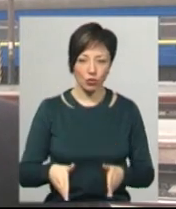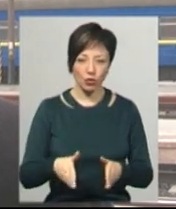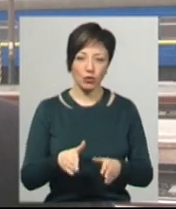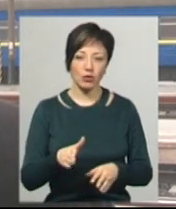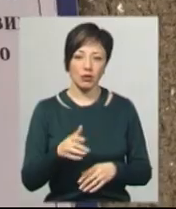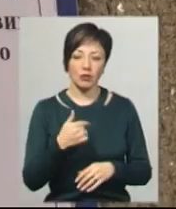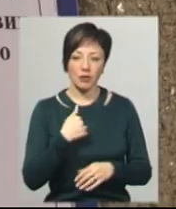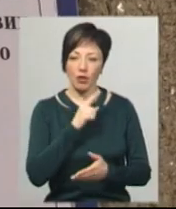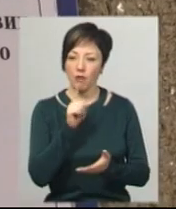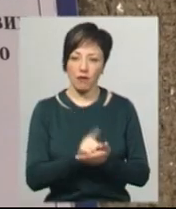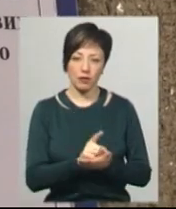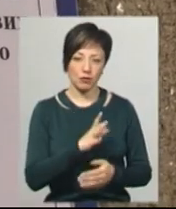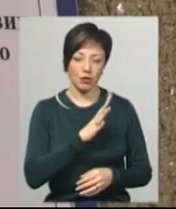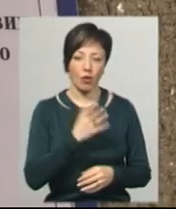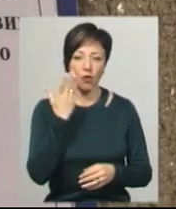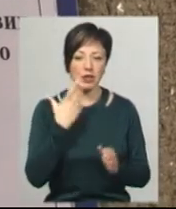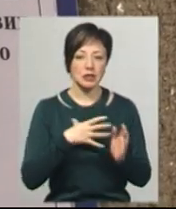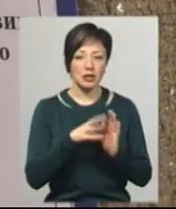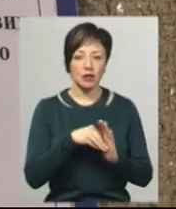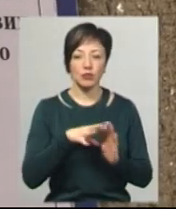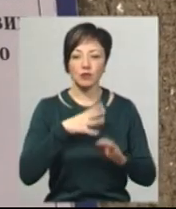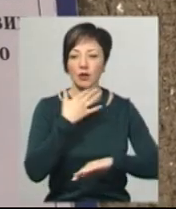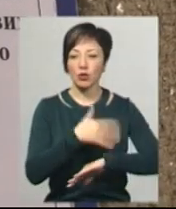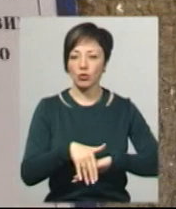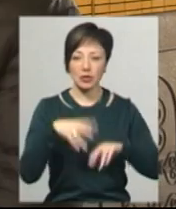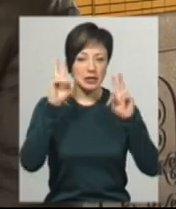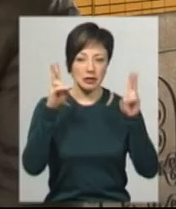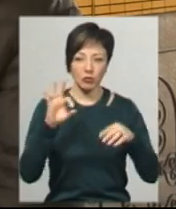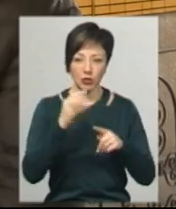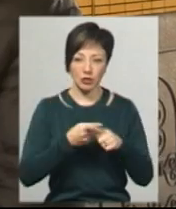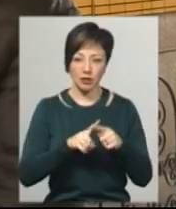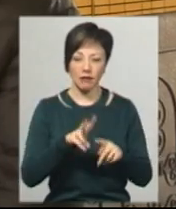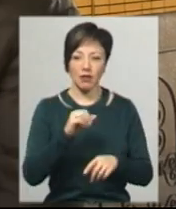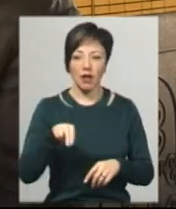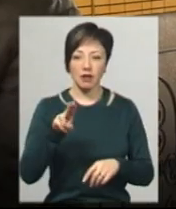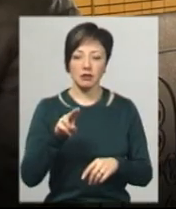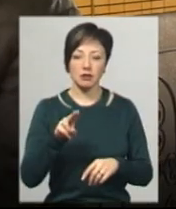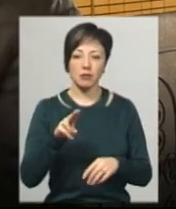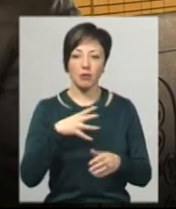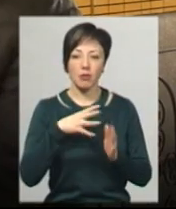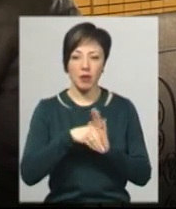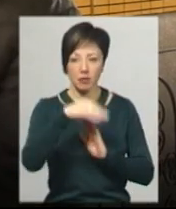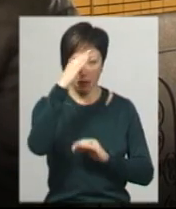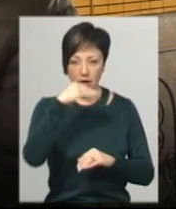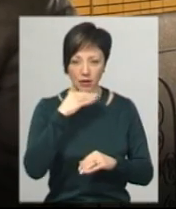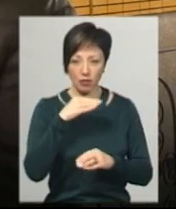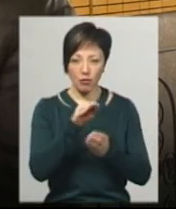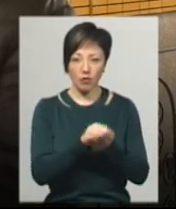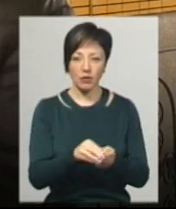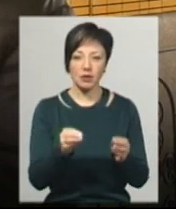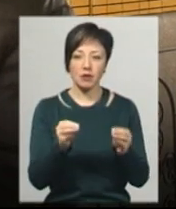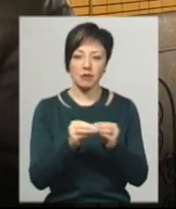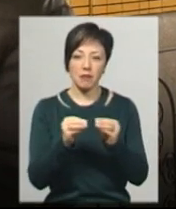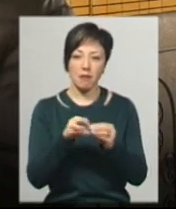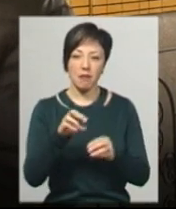ну, було мені якобово в обов'язок. Коли Максим загинув, Владислав був за кордоном та не знав про це. У владіка помер батько, батько похований там, де